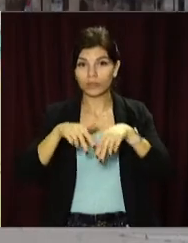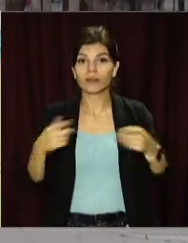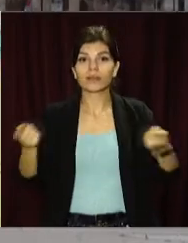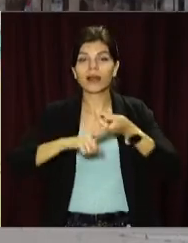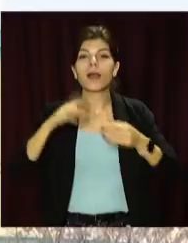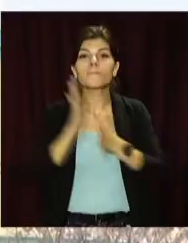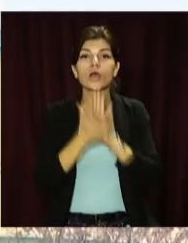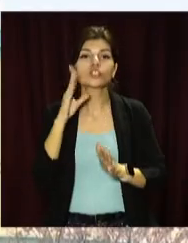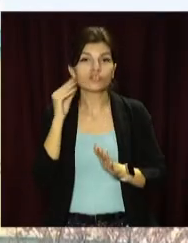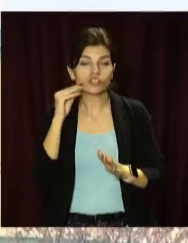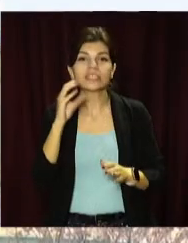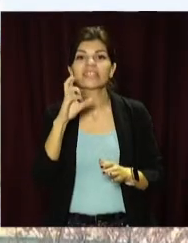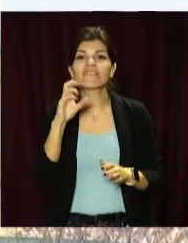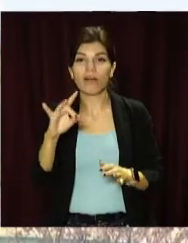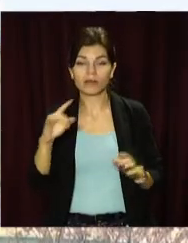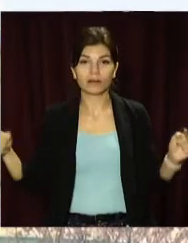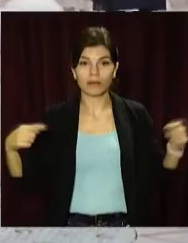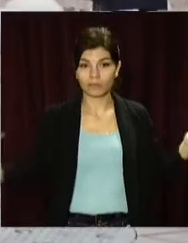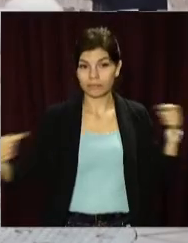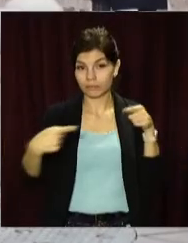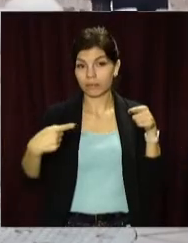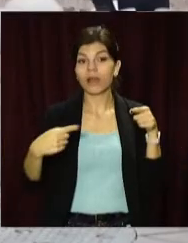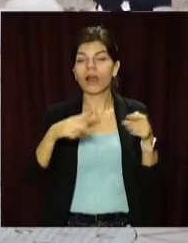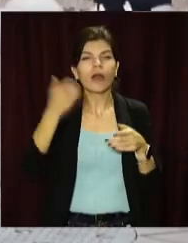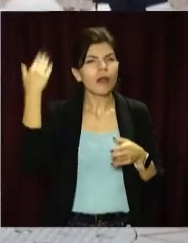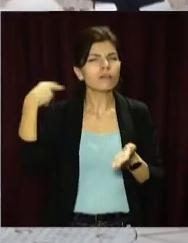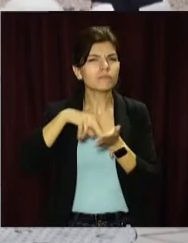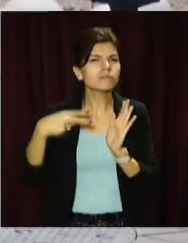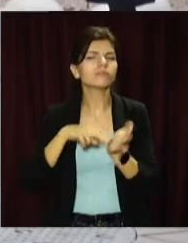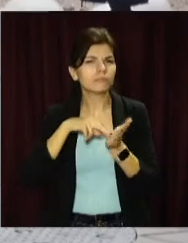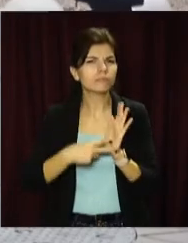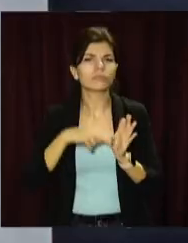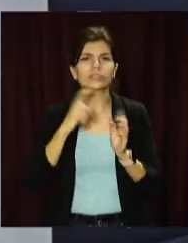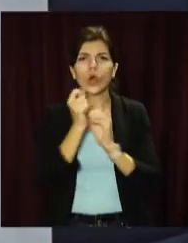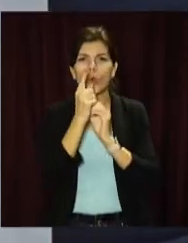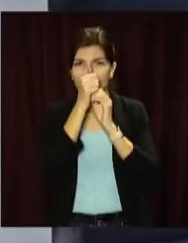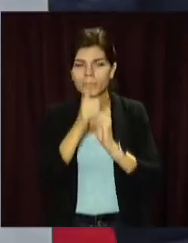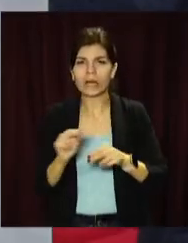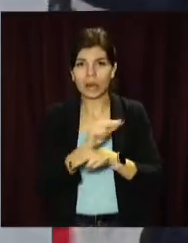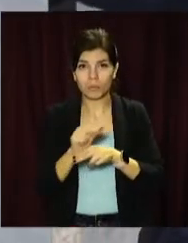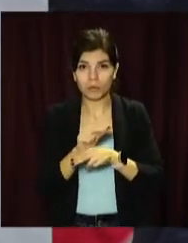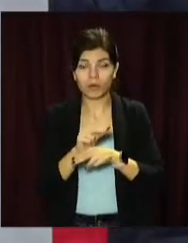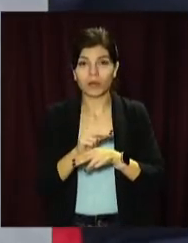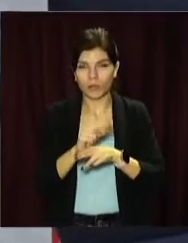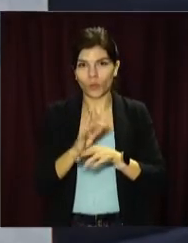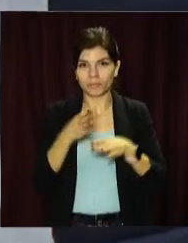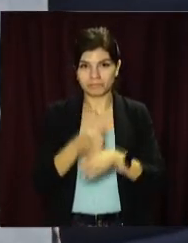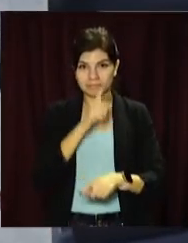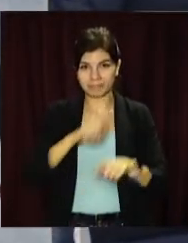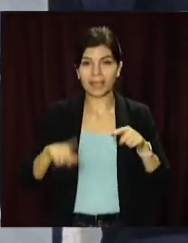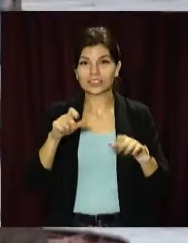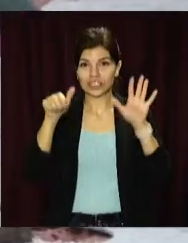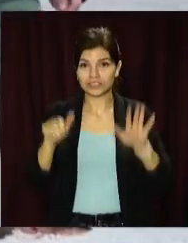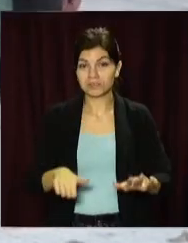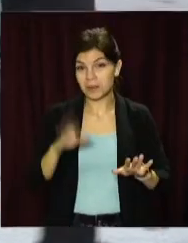зона з'єднала парк Шевченка та сквер Соборної площі. Ремонтні роботи, які планували закінчити за 11 місяців, провели майже вдвічі